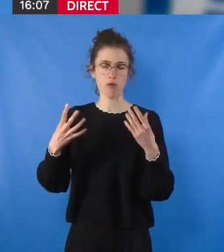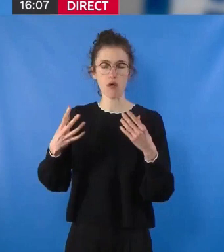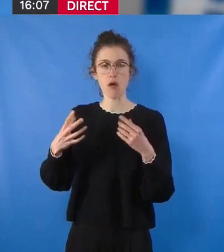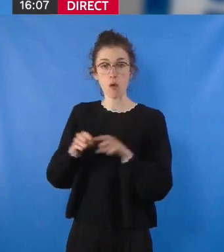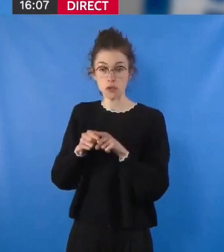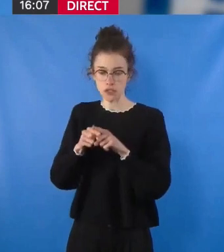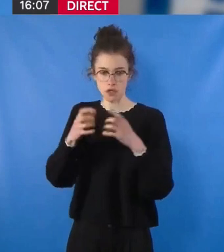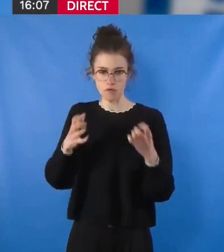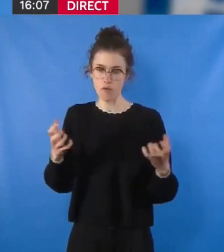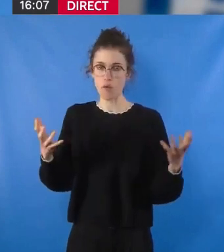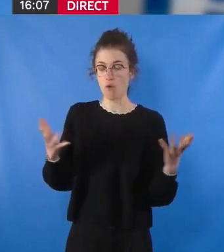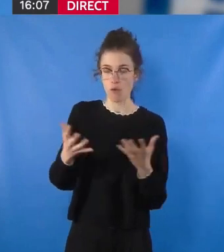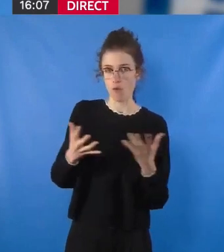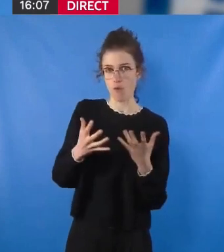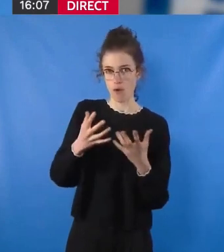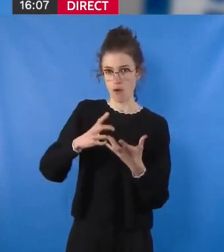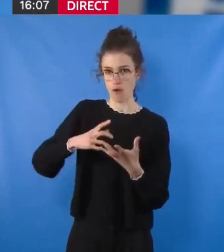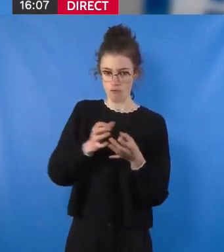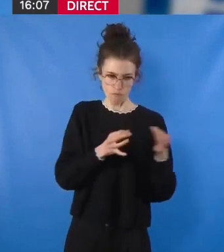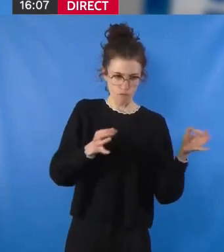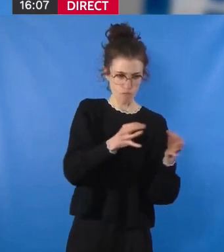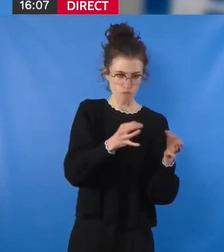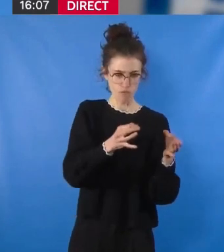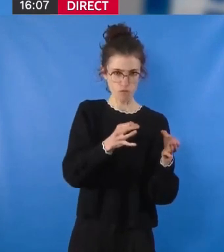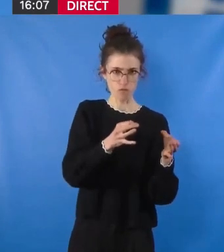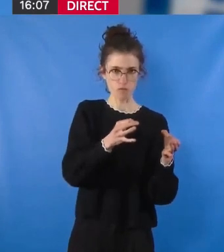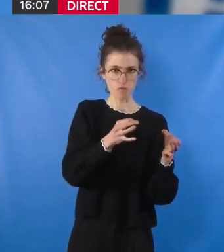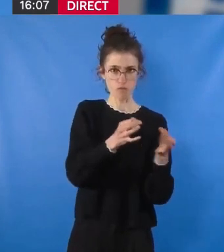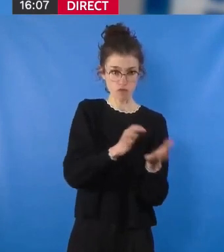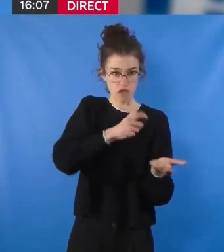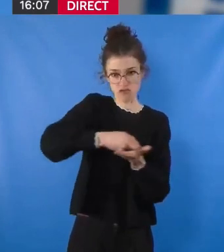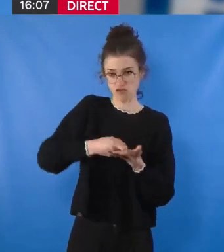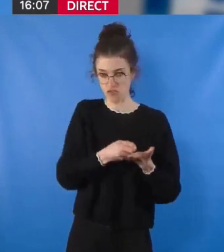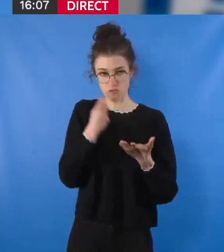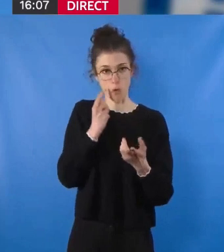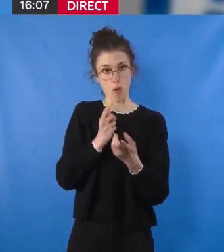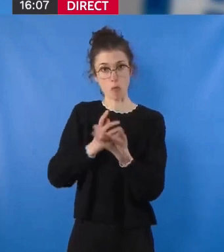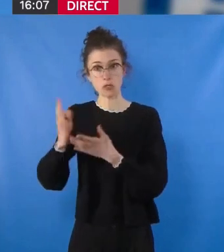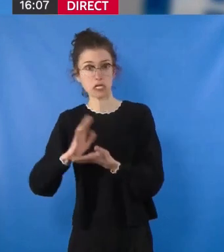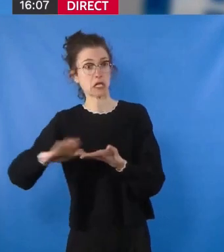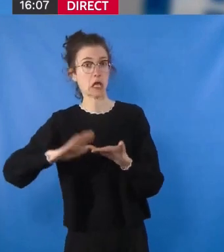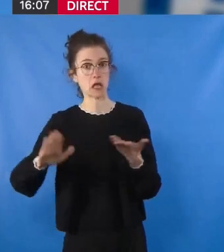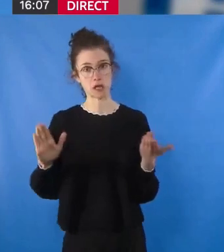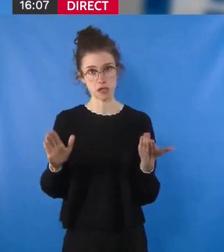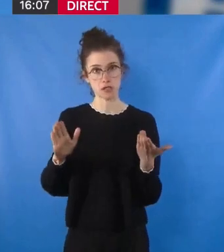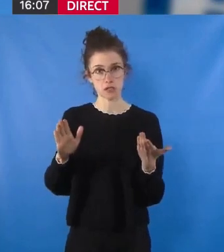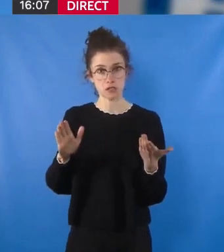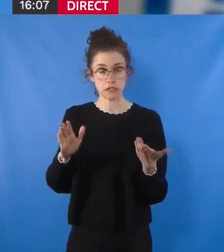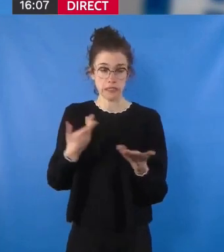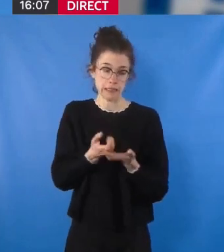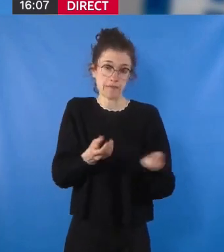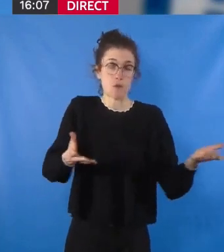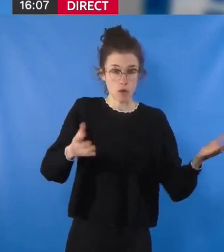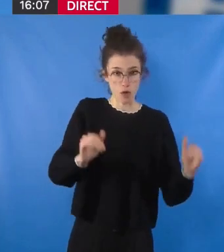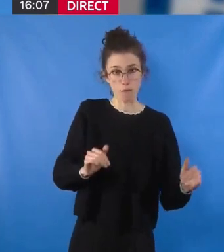Les 60 millions supplémentaires jusqu'en 2026, inscrits suite au grand débat pour renforcer la maîtrise foncière publique, doivent nous y aider.